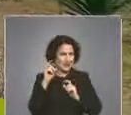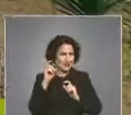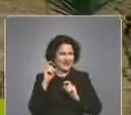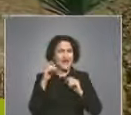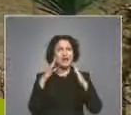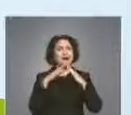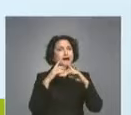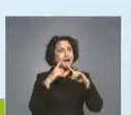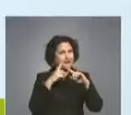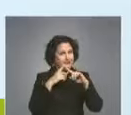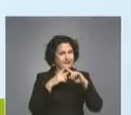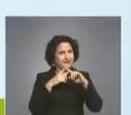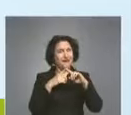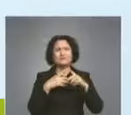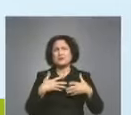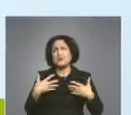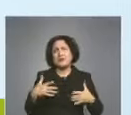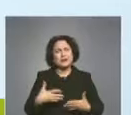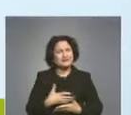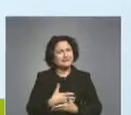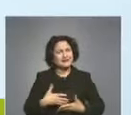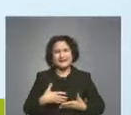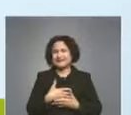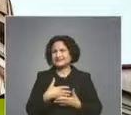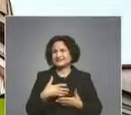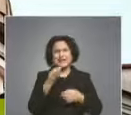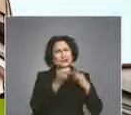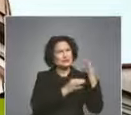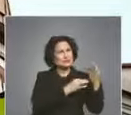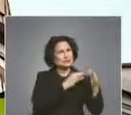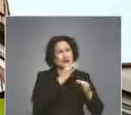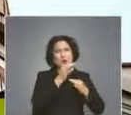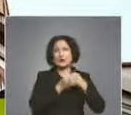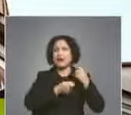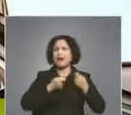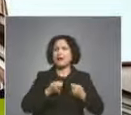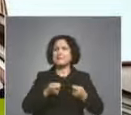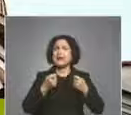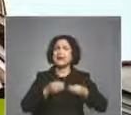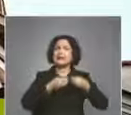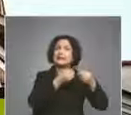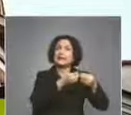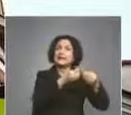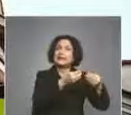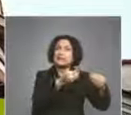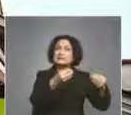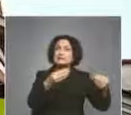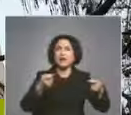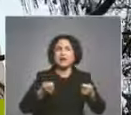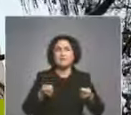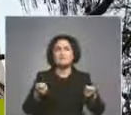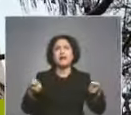Историята му е прелюбопитна от мащабната дарителска кампания по изграждането му, през злоощастния инцидент на